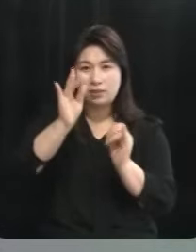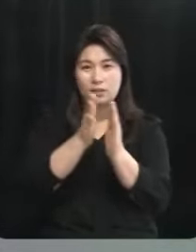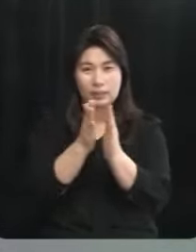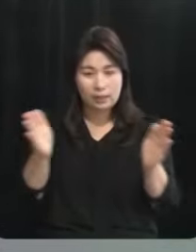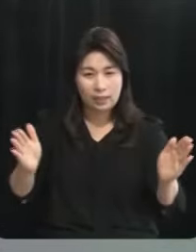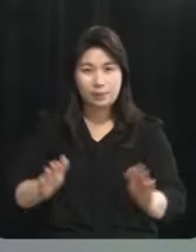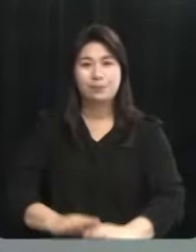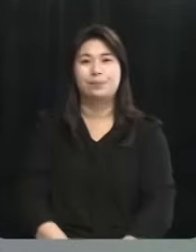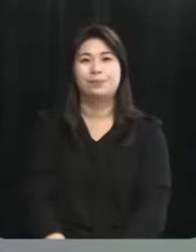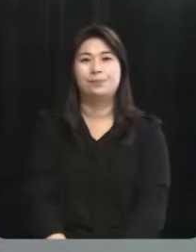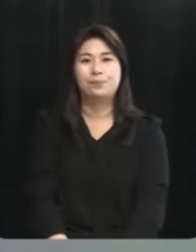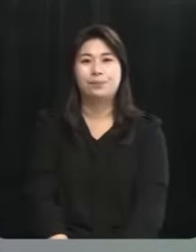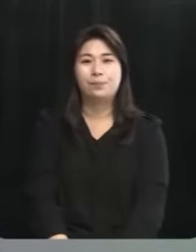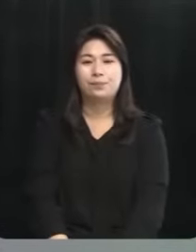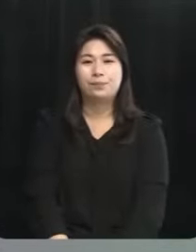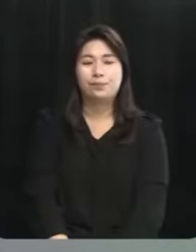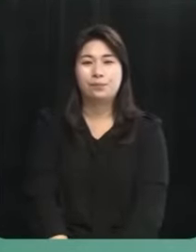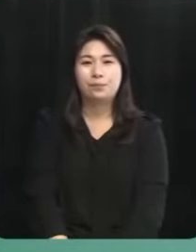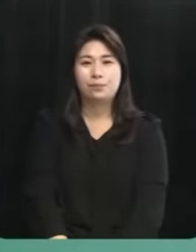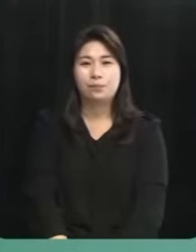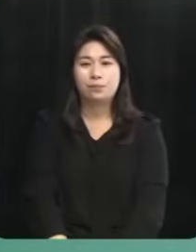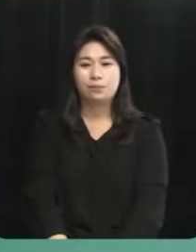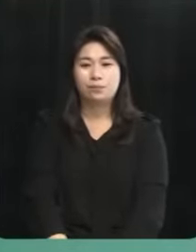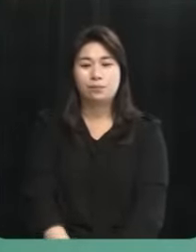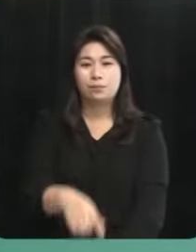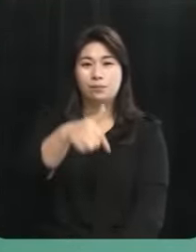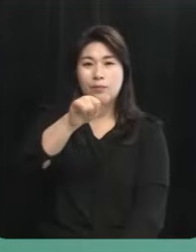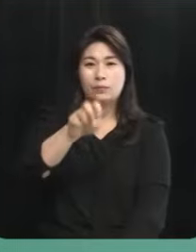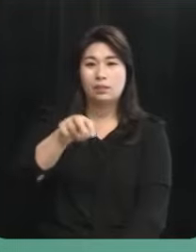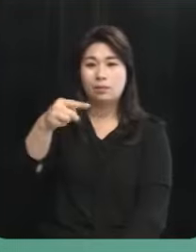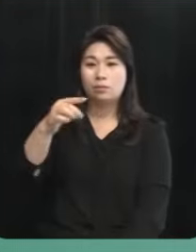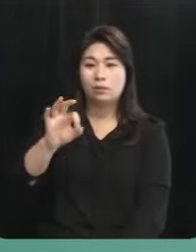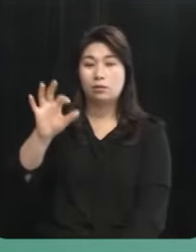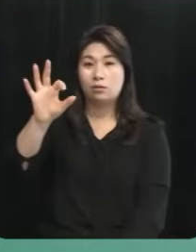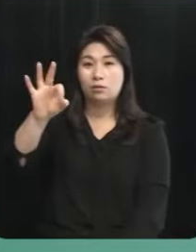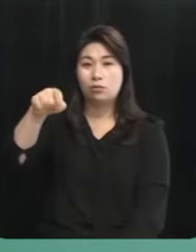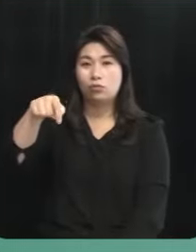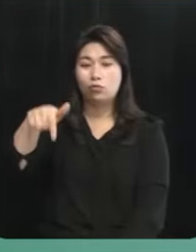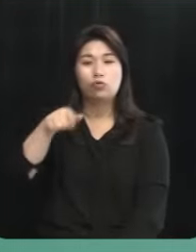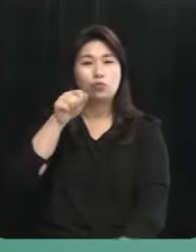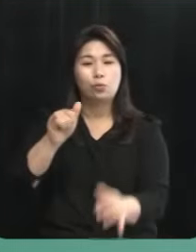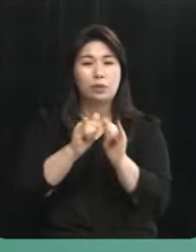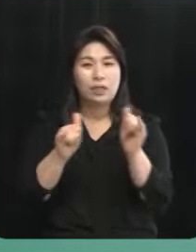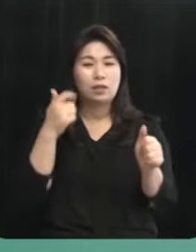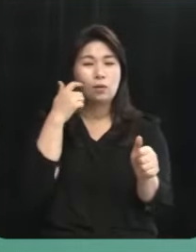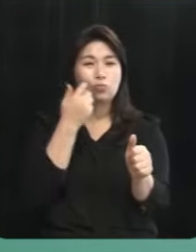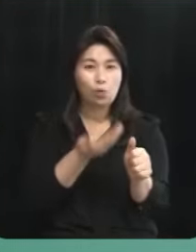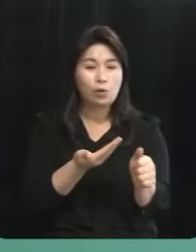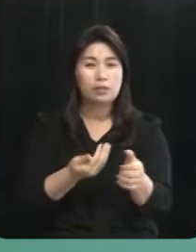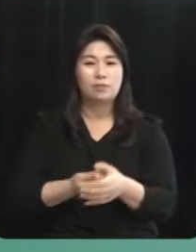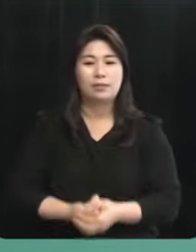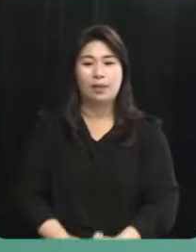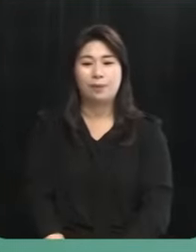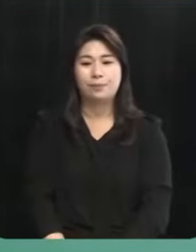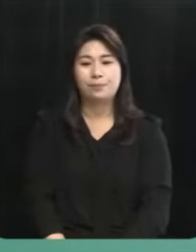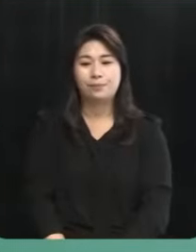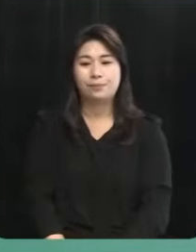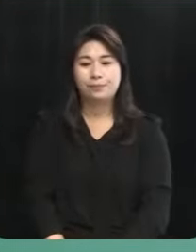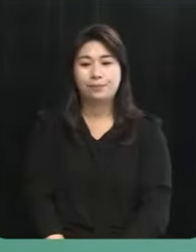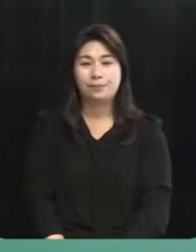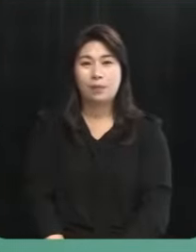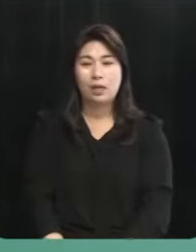바랍니다 네 우선 우리 김승우 후보님께 여쭙도록 하겠습니다 우리